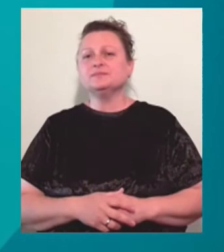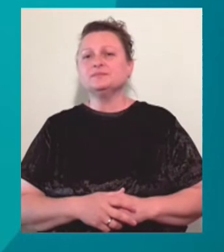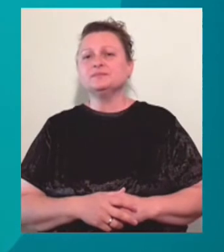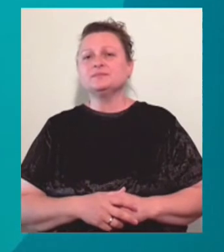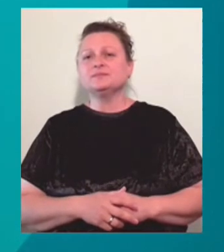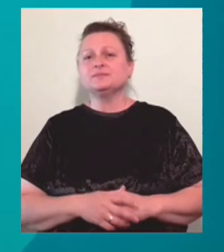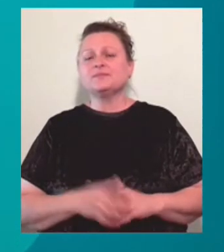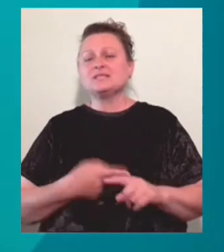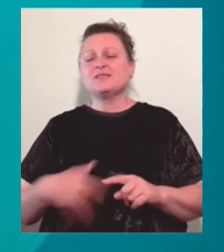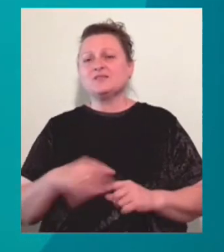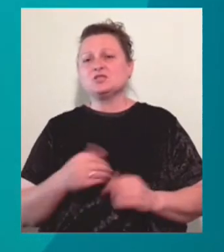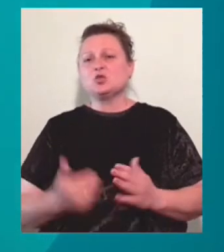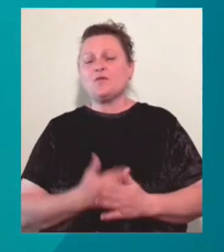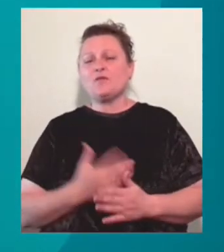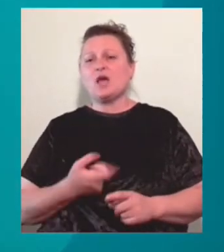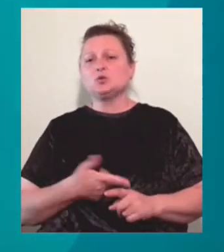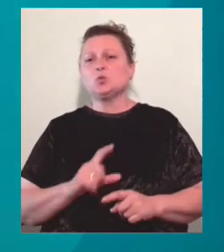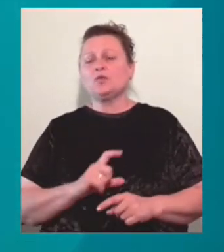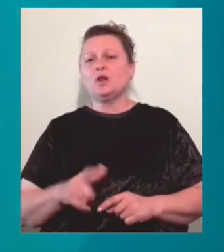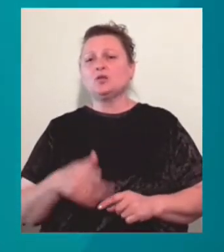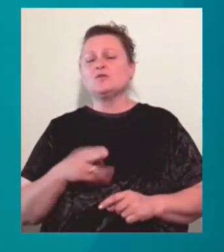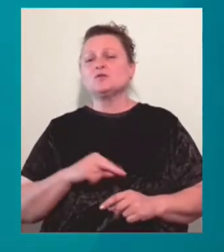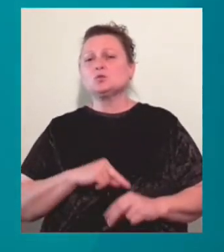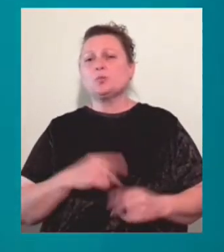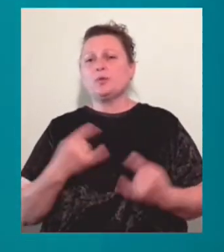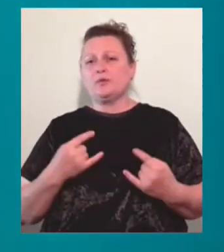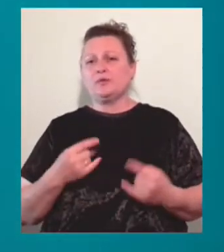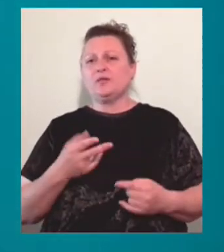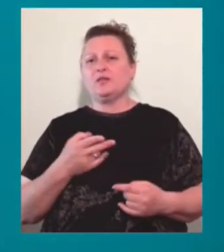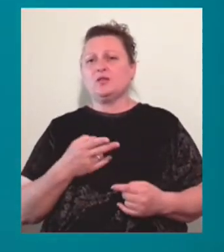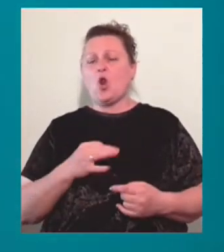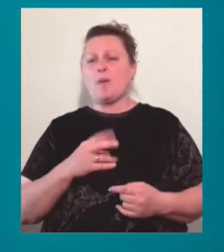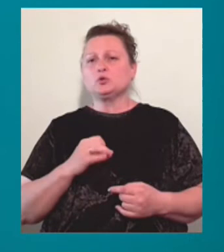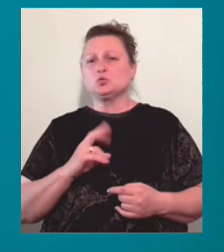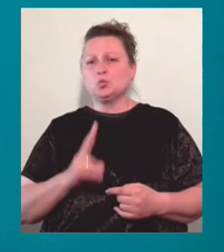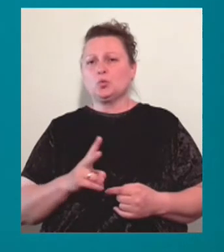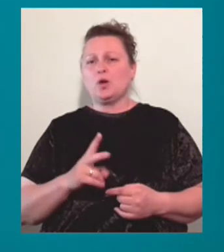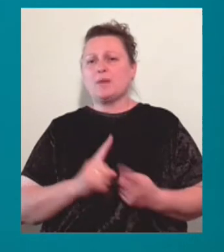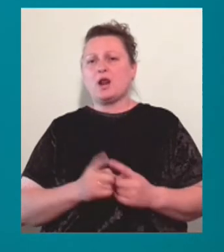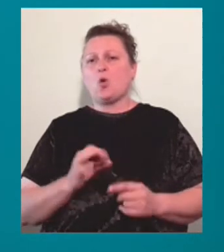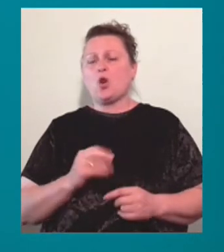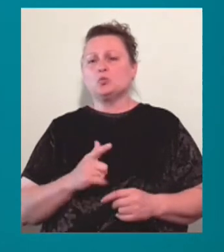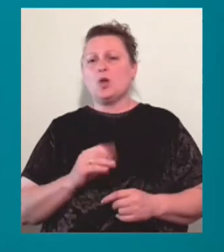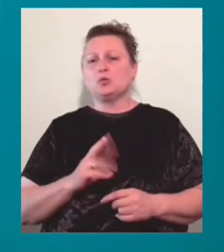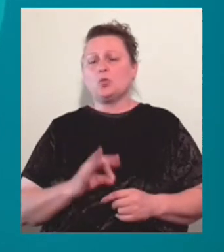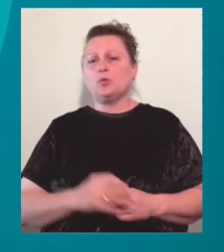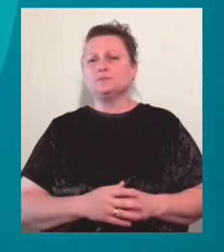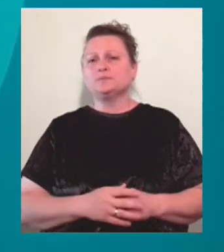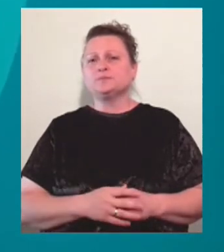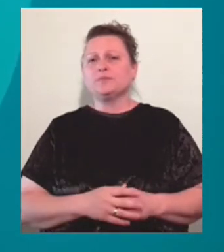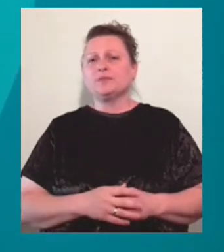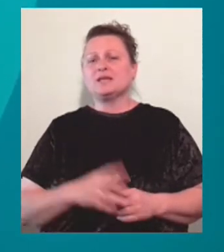І це всі новини на цю хвилину. В студії для вас працювала ведуча Ольга Міщук, сурдопереклад Ольга Дуленко.